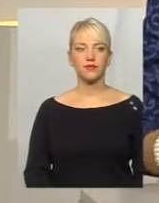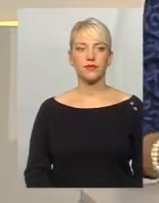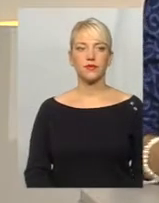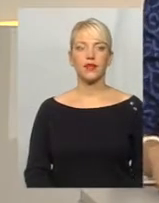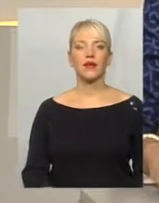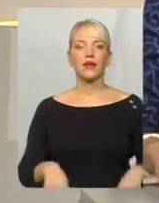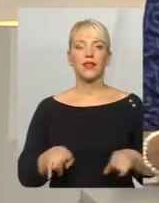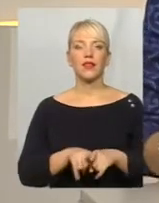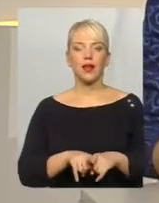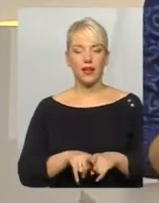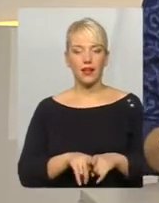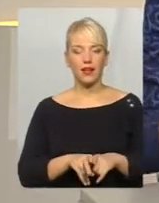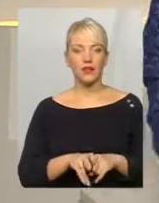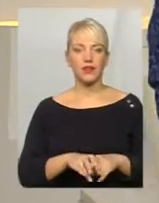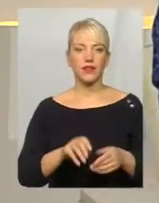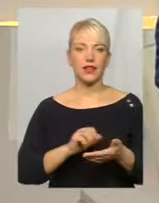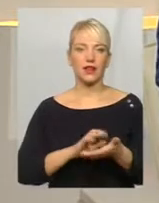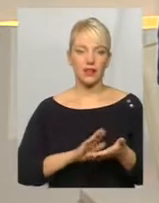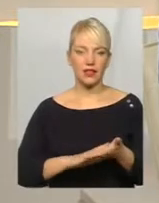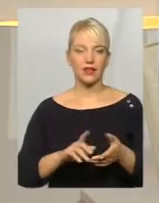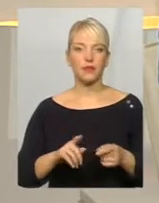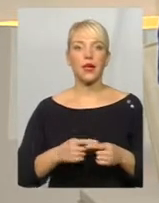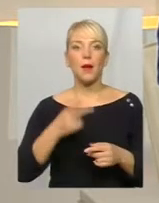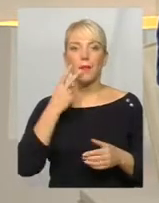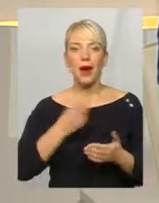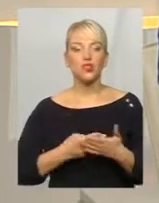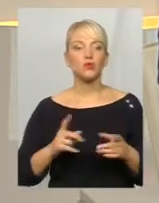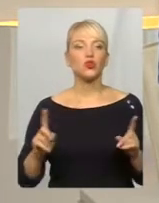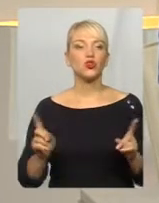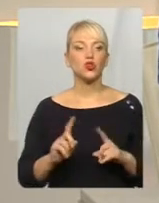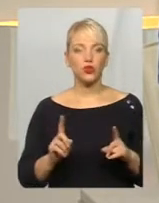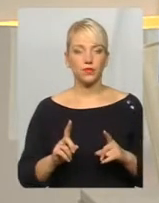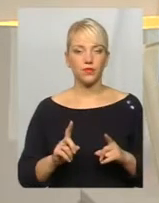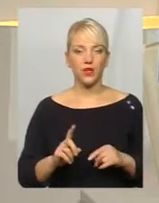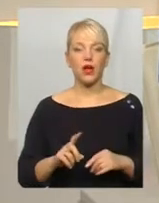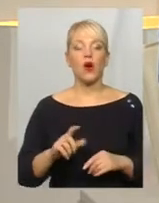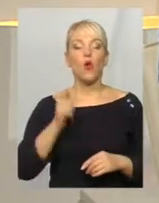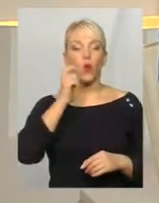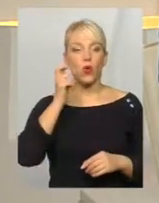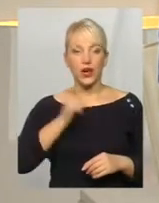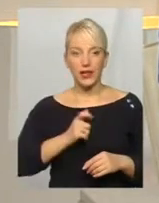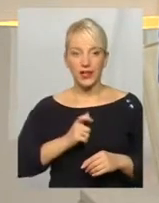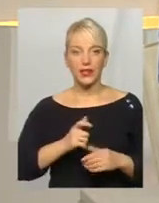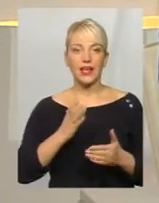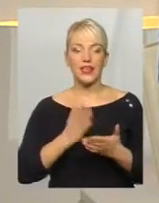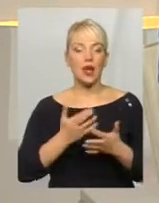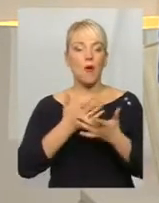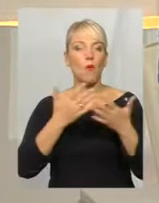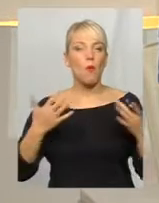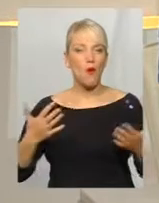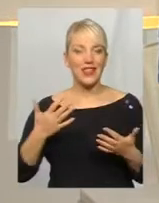Власне, така інфографіка, такі дані. Бачимо, що хоча Україна та Хмельниччина поліетнічна,